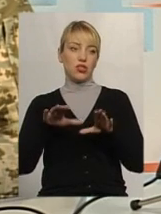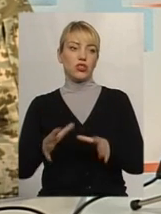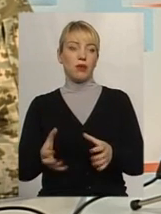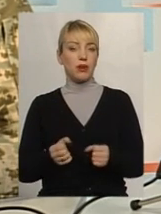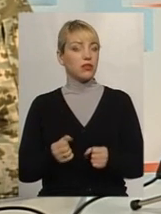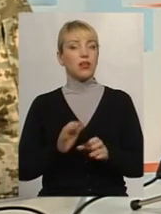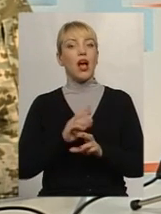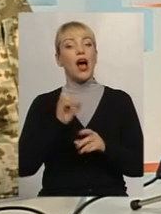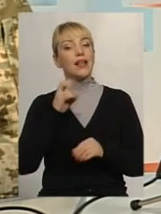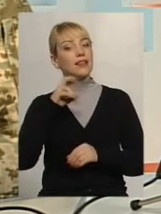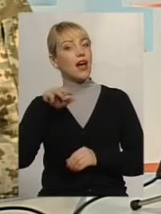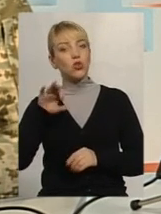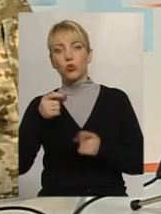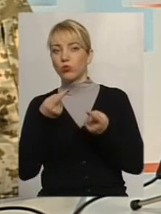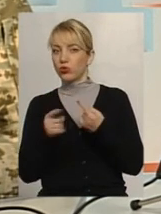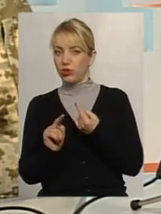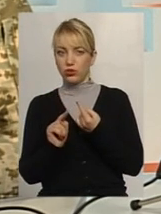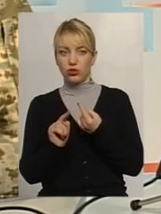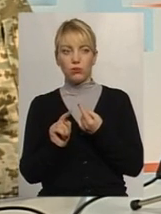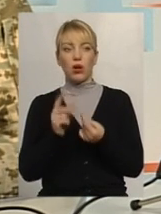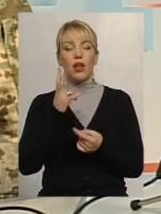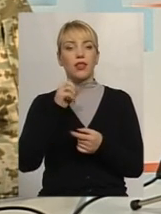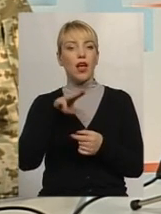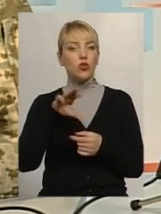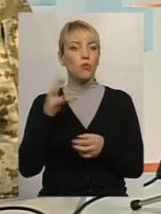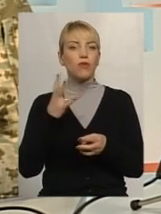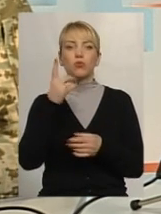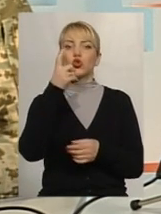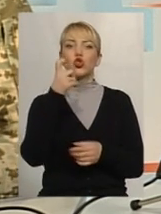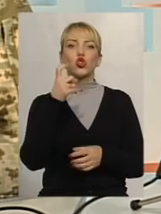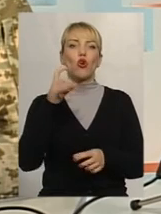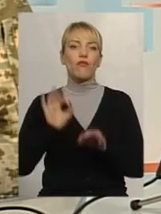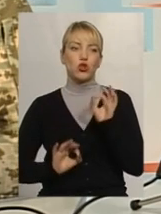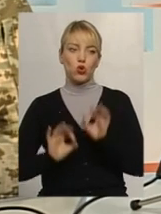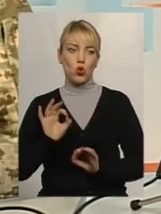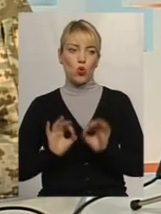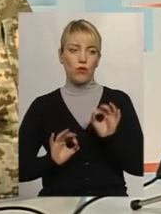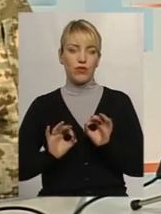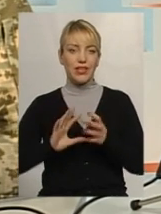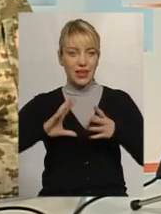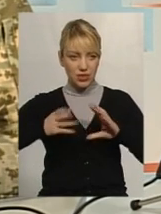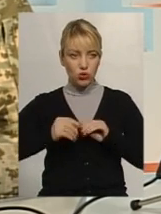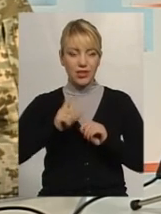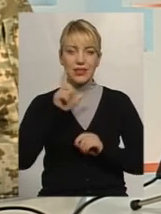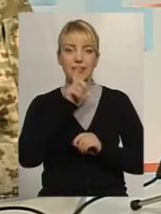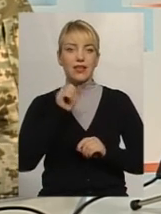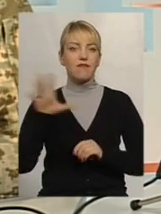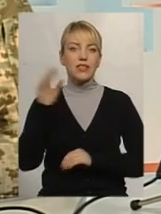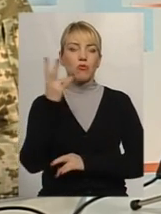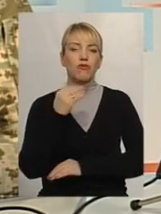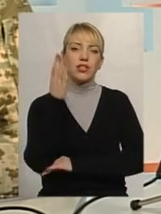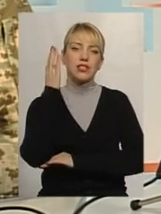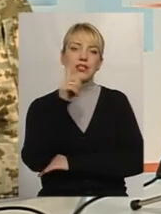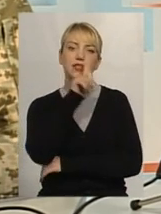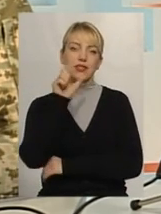В НАТО ж інший принцип. Повинен бути 100% результат за, всі повинні бути за.